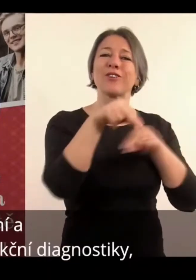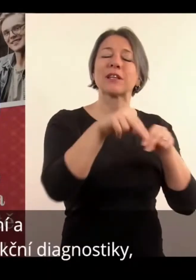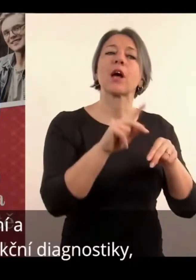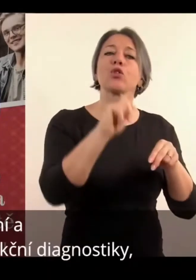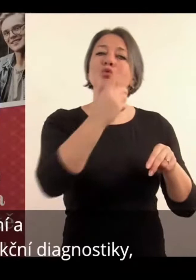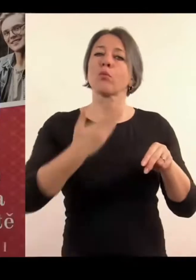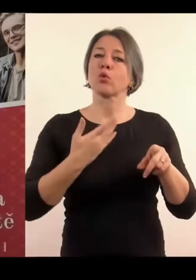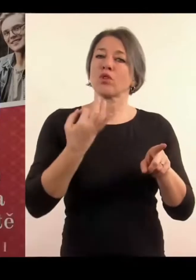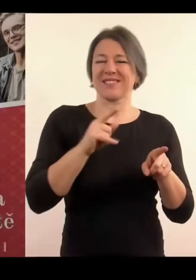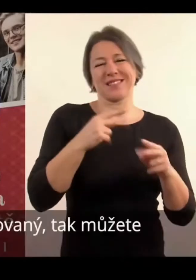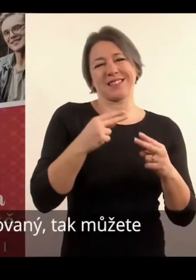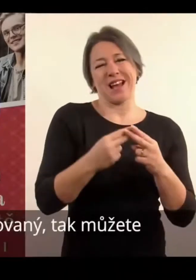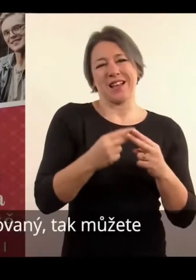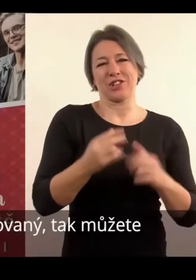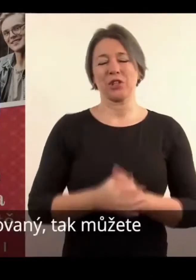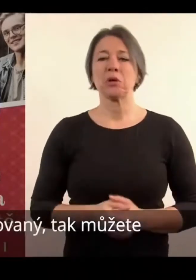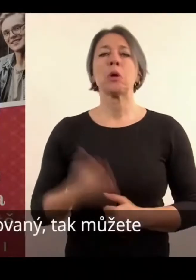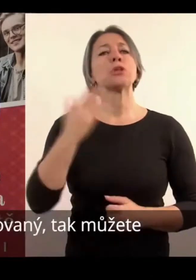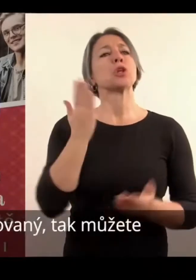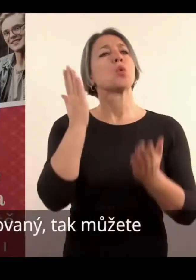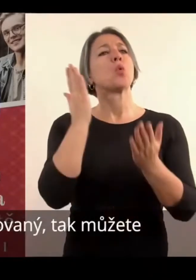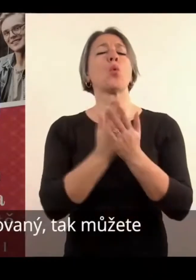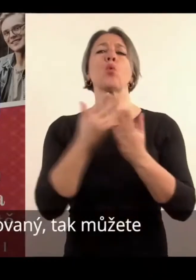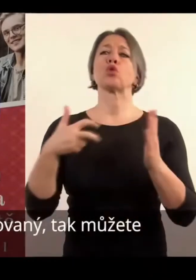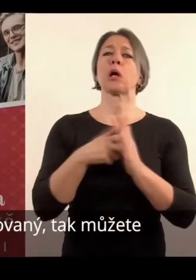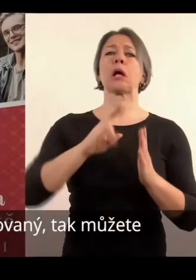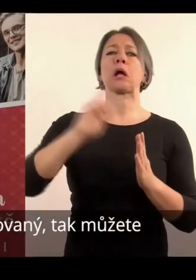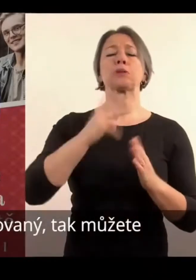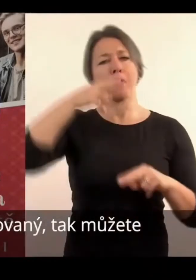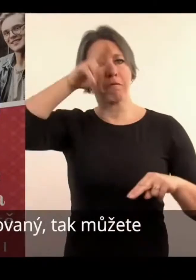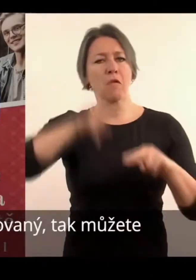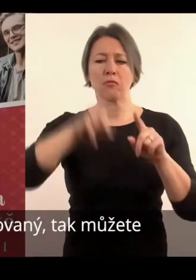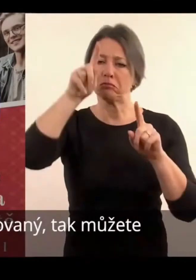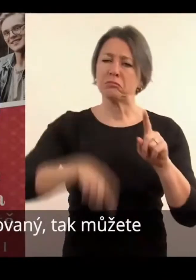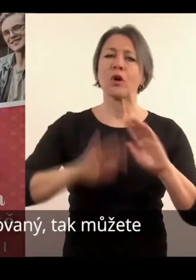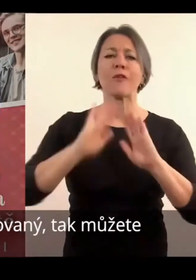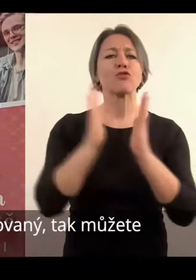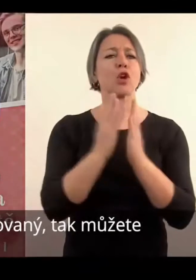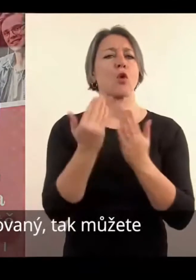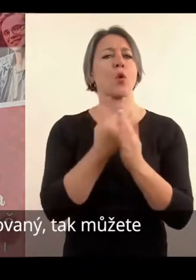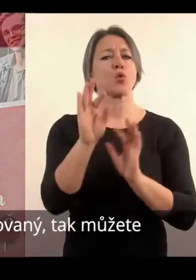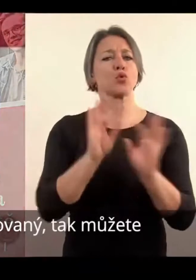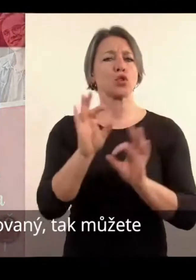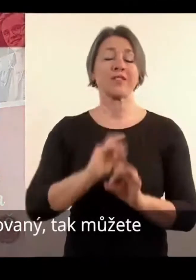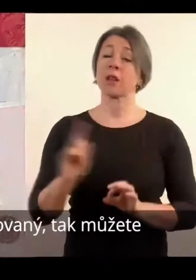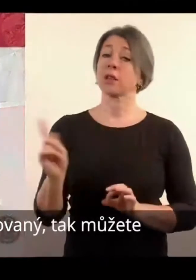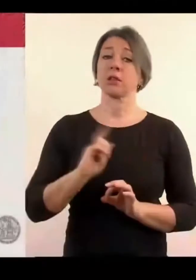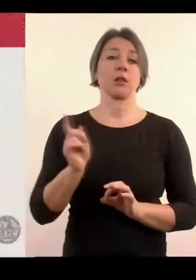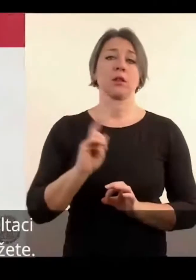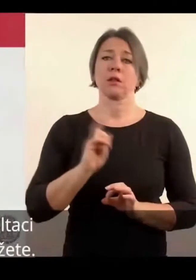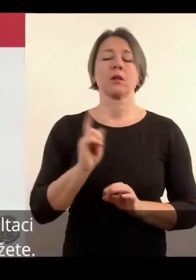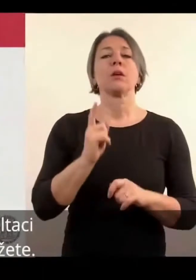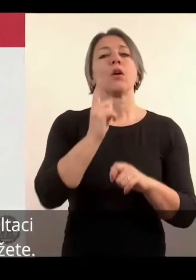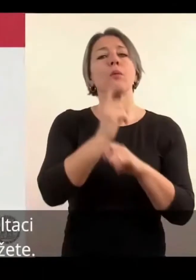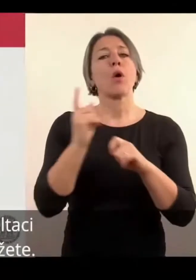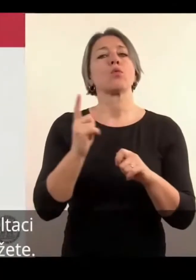Takže neznamená to, že jakmile jste evidovaní, tak můžete tyto všechny služby využívat, ale některé z